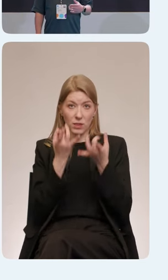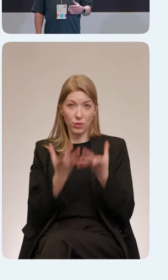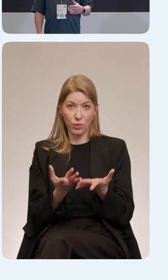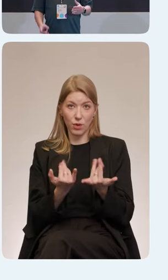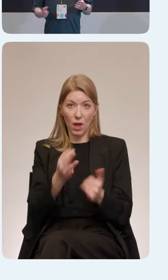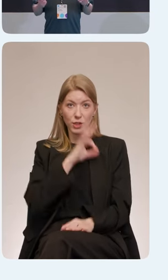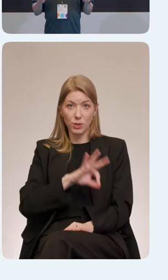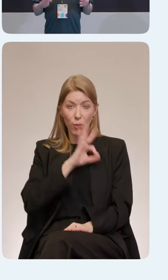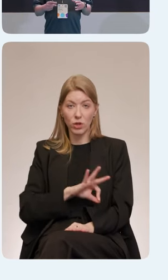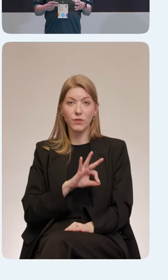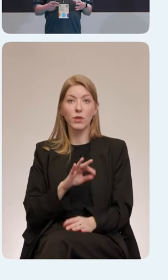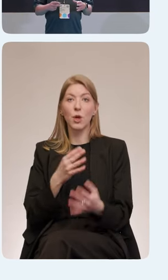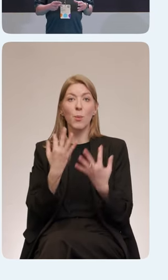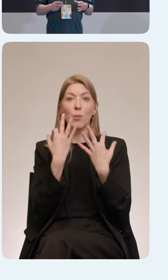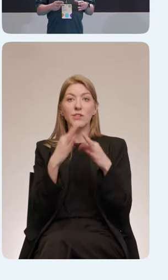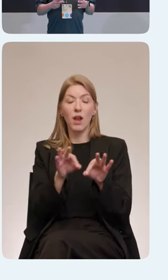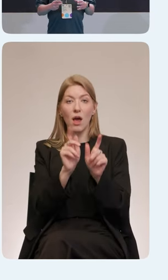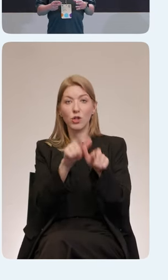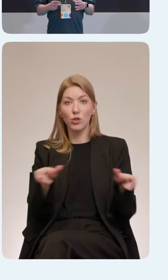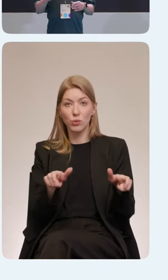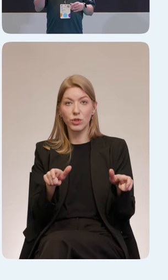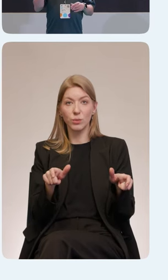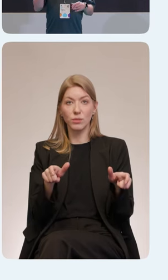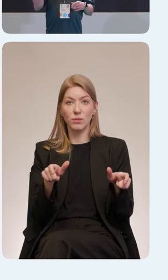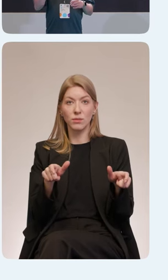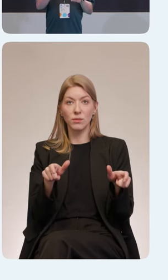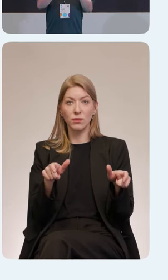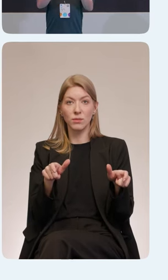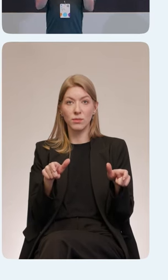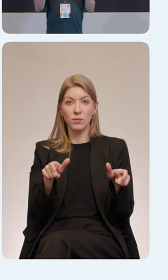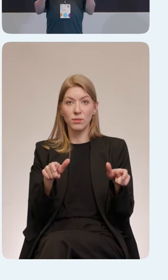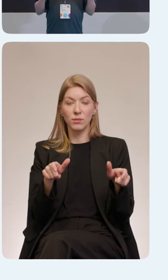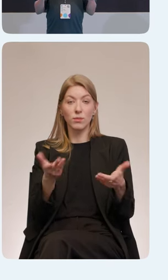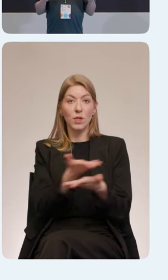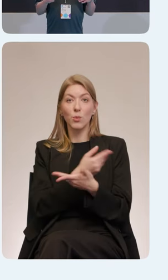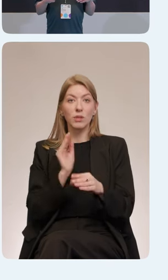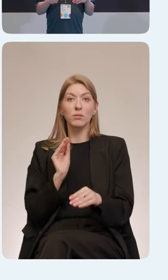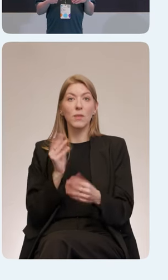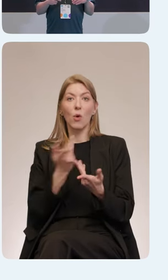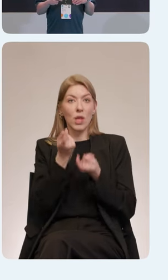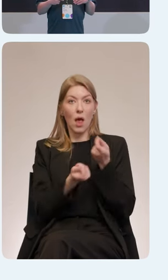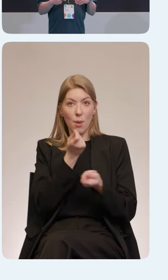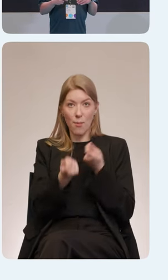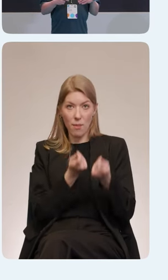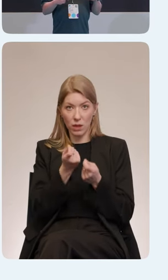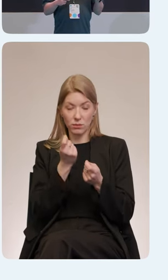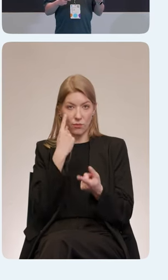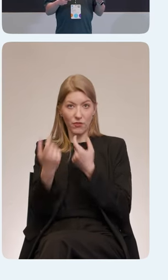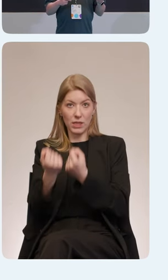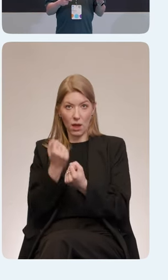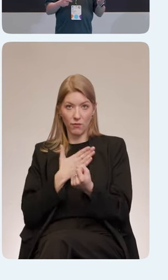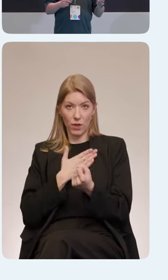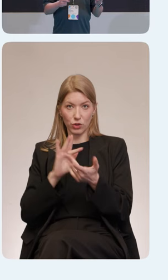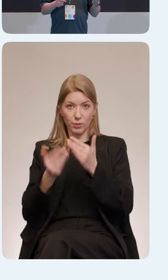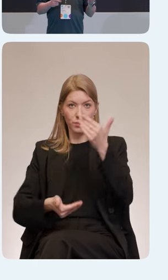позволяет внутри самого плагина собрать, мы выделяем какой-то элемент внутри нашего макета, может быть